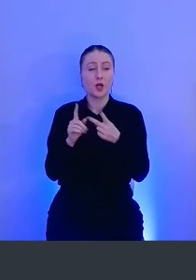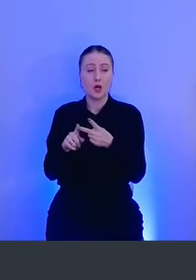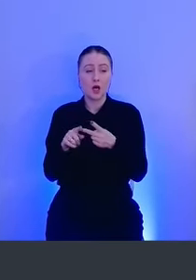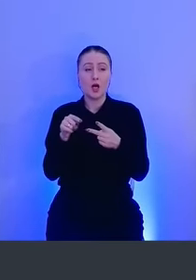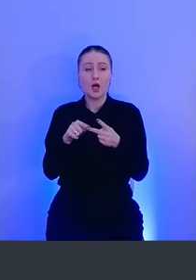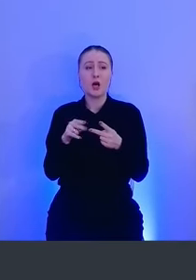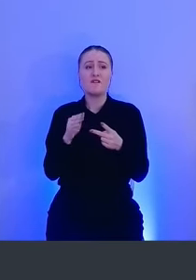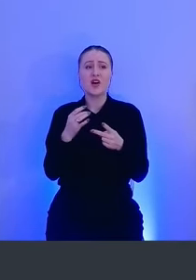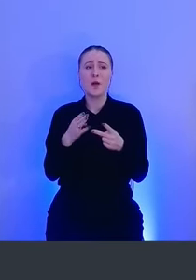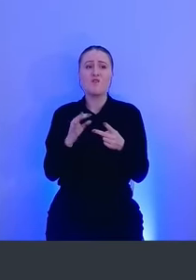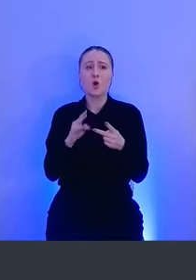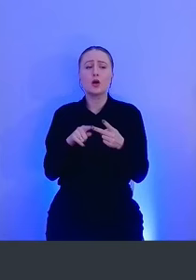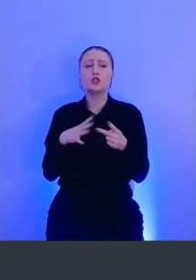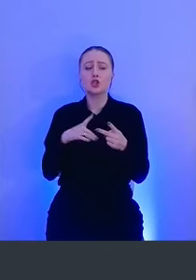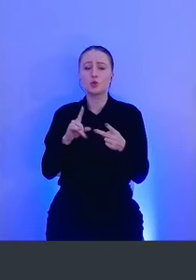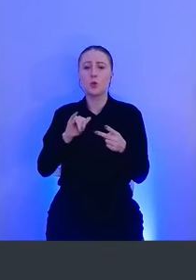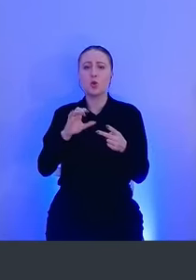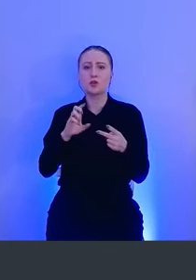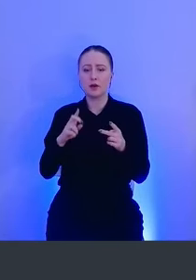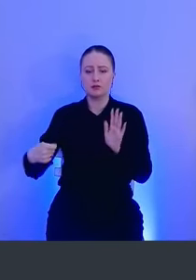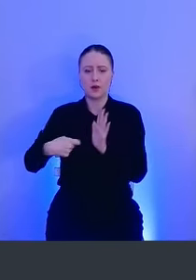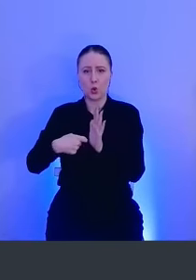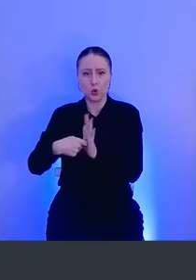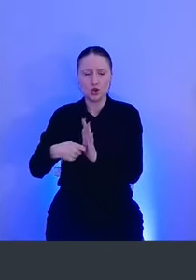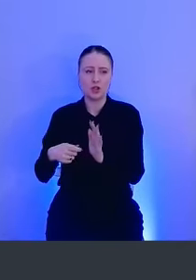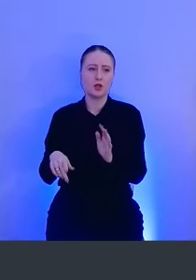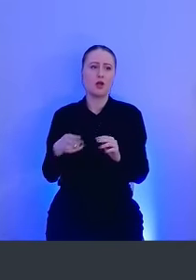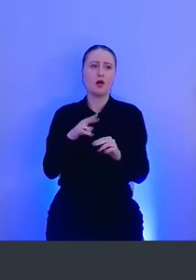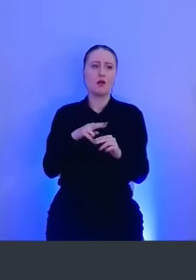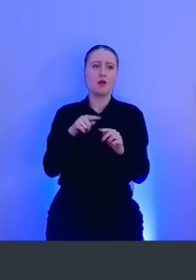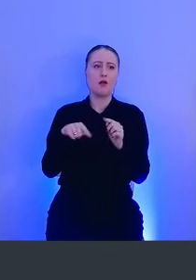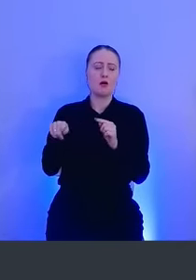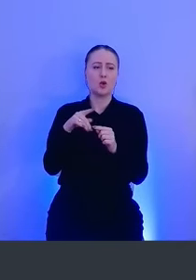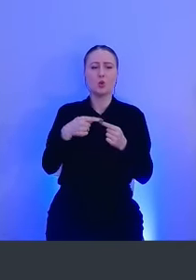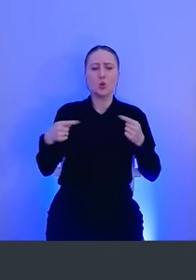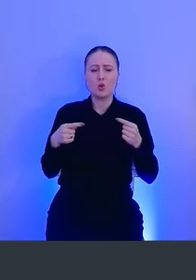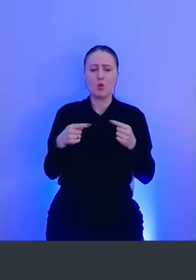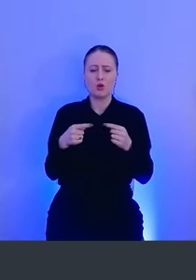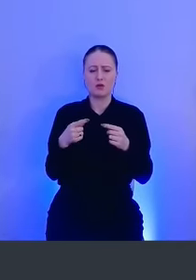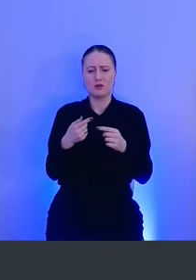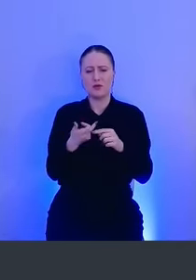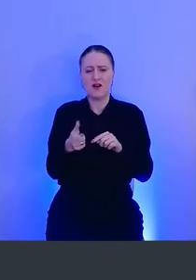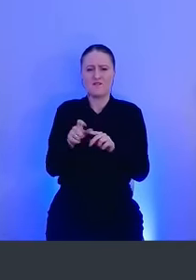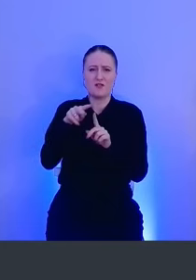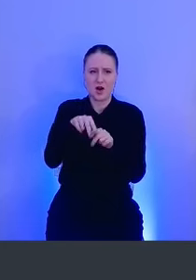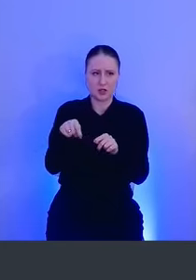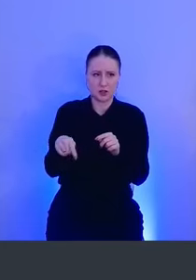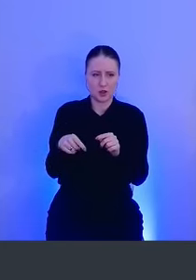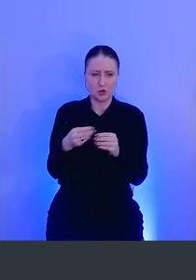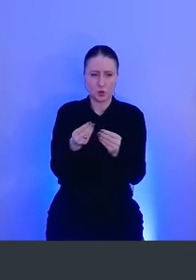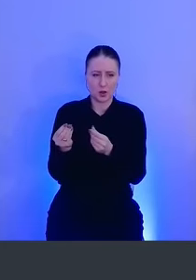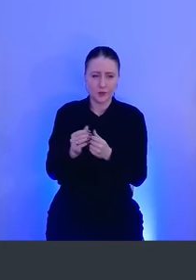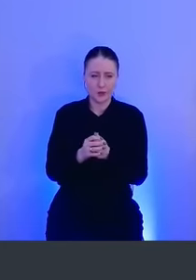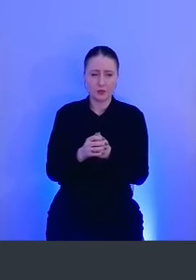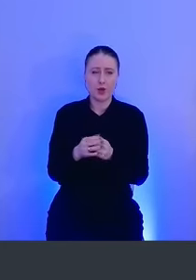служит для USB подключений, для human interface devices и другой хардварной штуки. Давайте